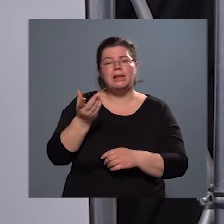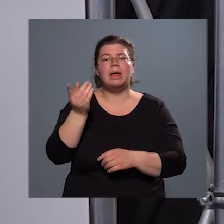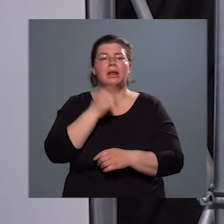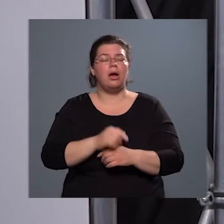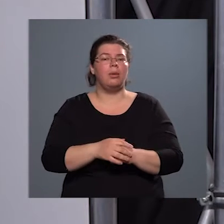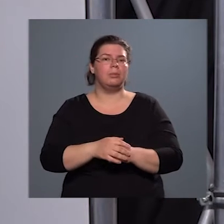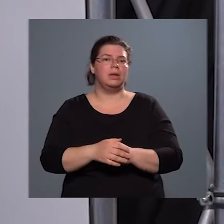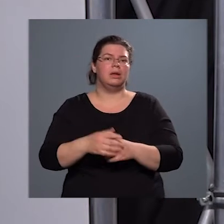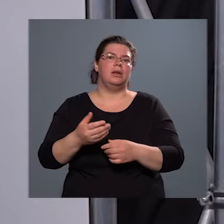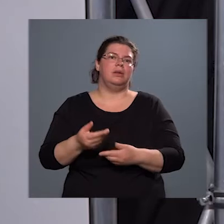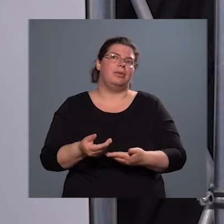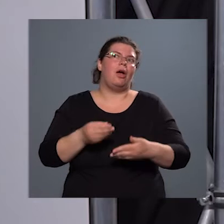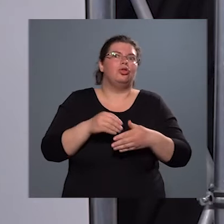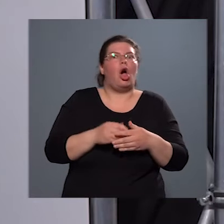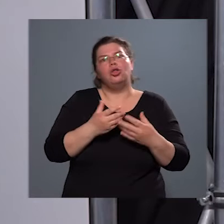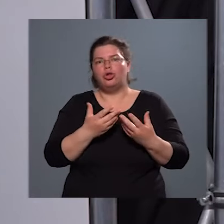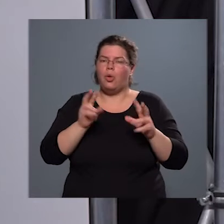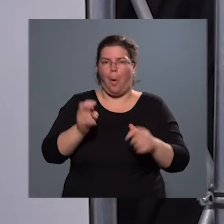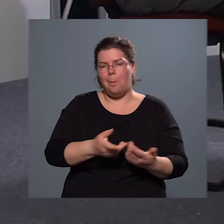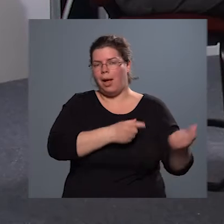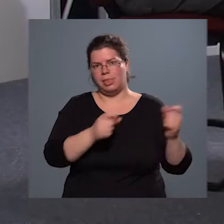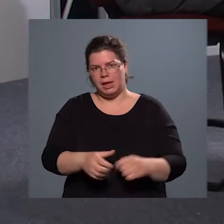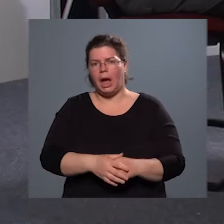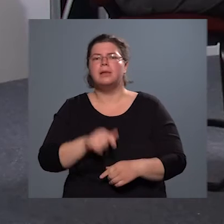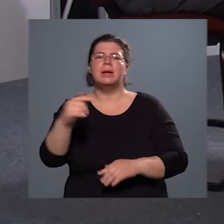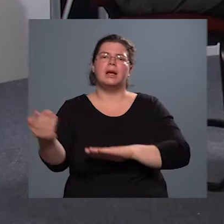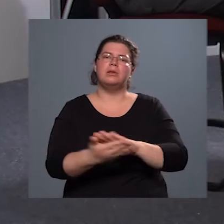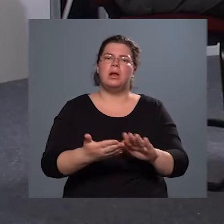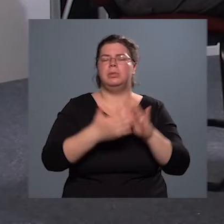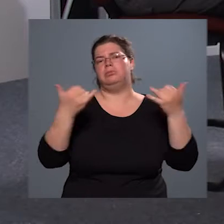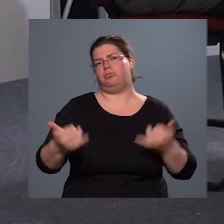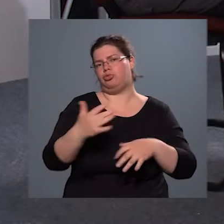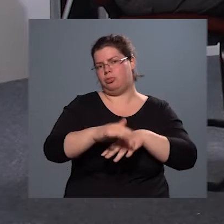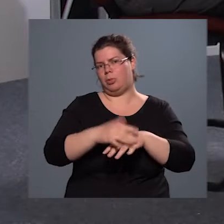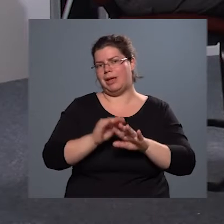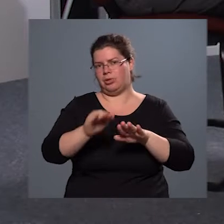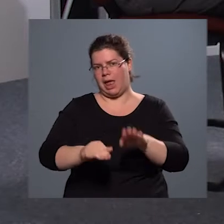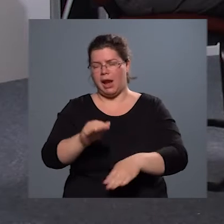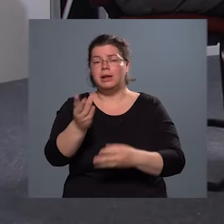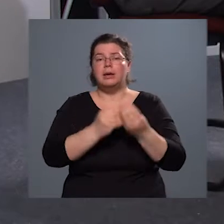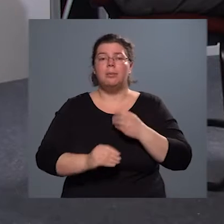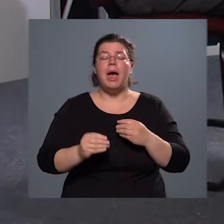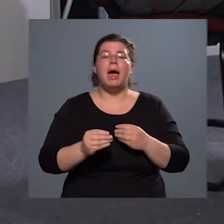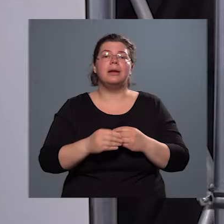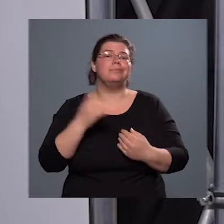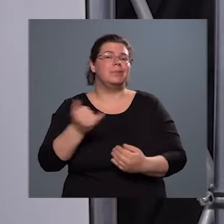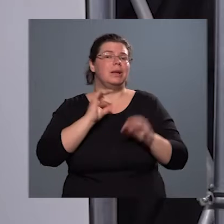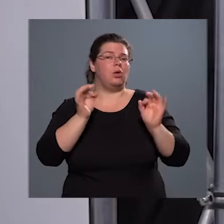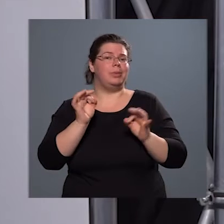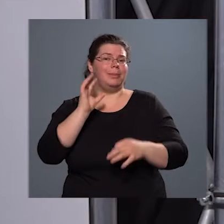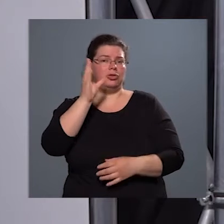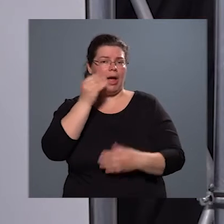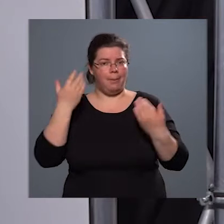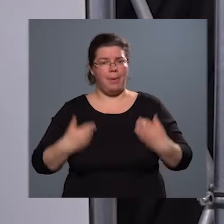a tarsolyomban érkeztem, ennek az alapjait azért már most próbáljuk lerakni, hiszen ezért én mindig optimist ember